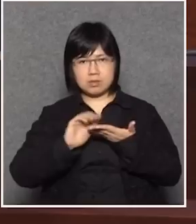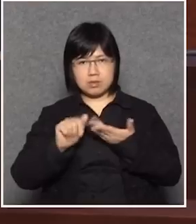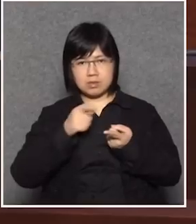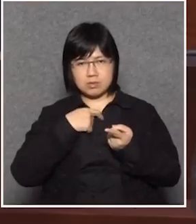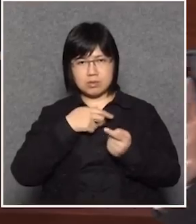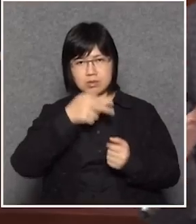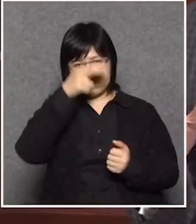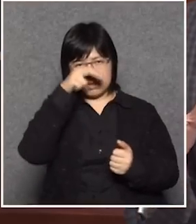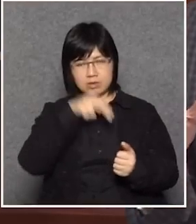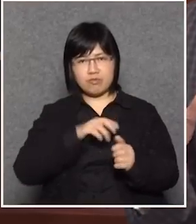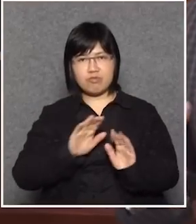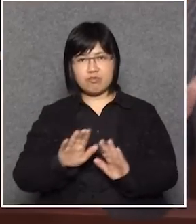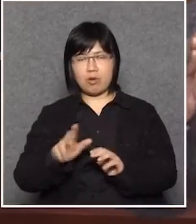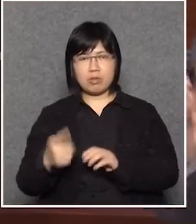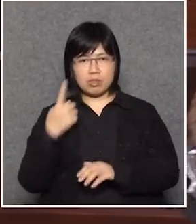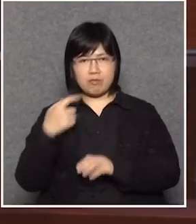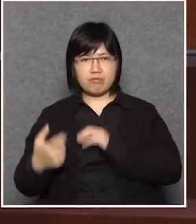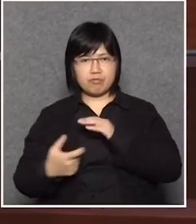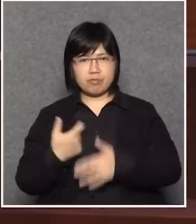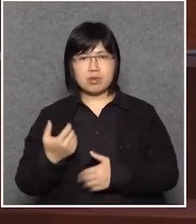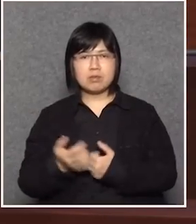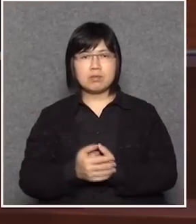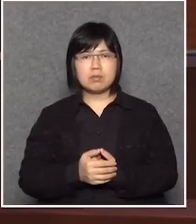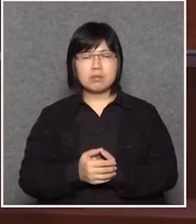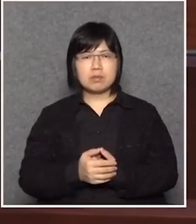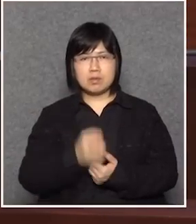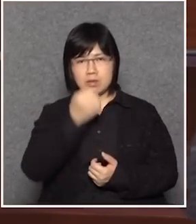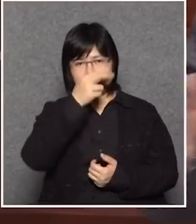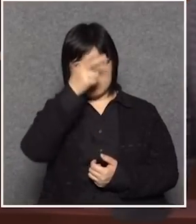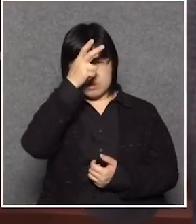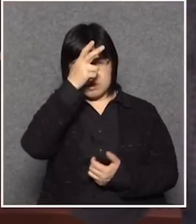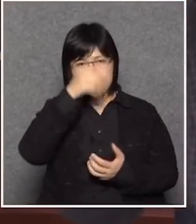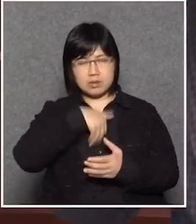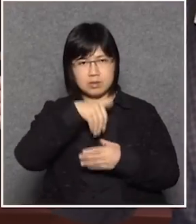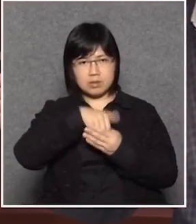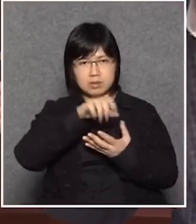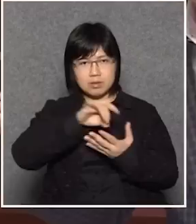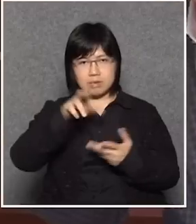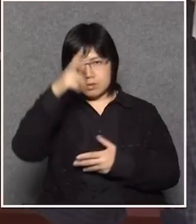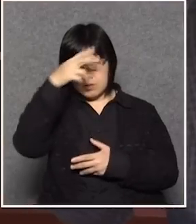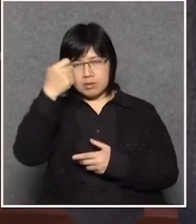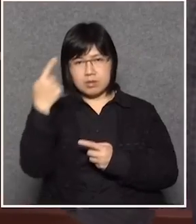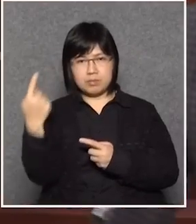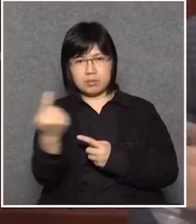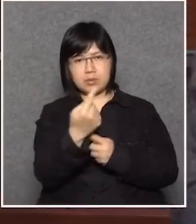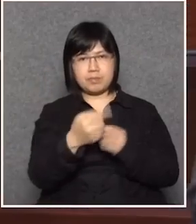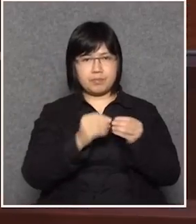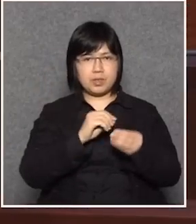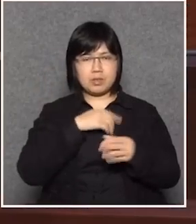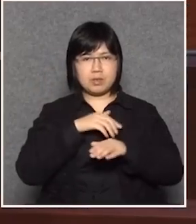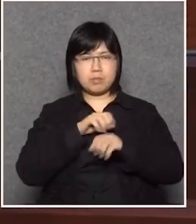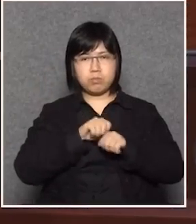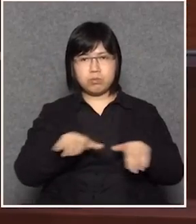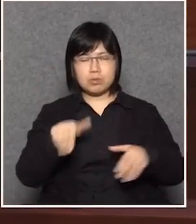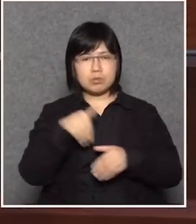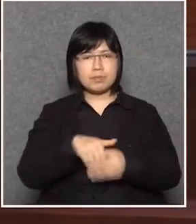防腐的機構因為香港政府不是選出來的行政長官不是一人一票普選產生的